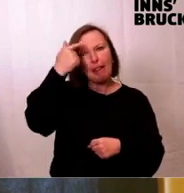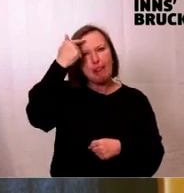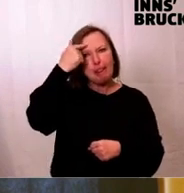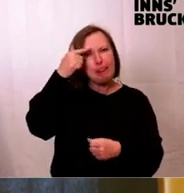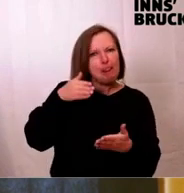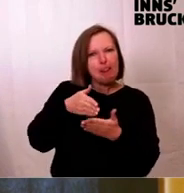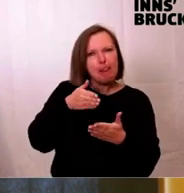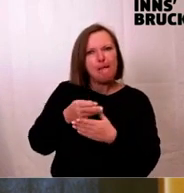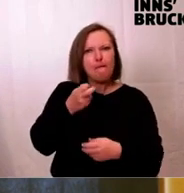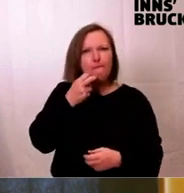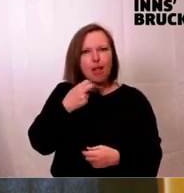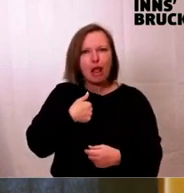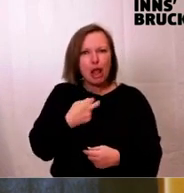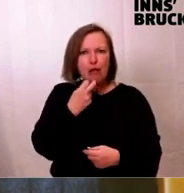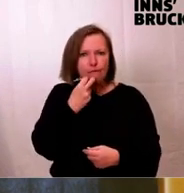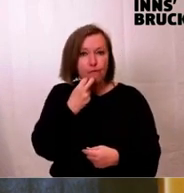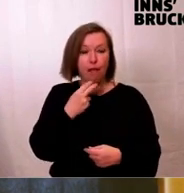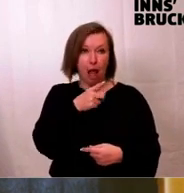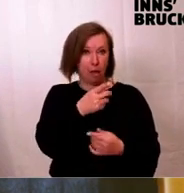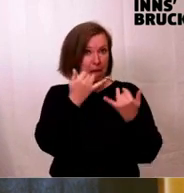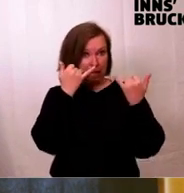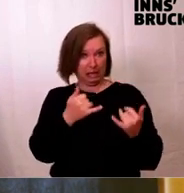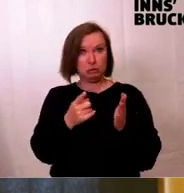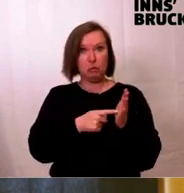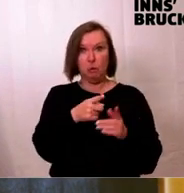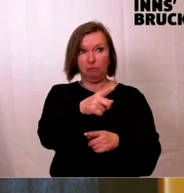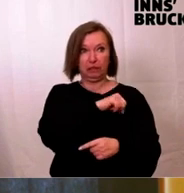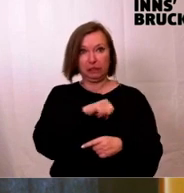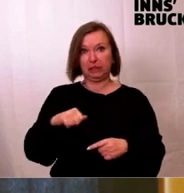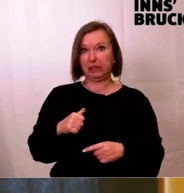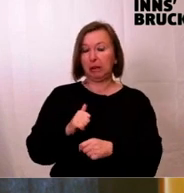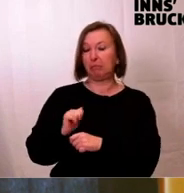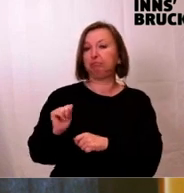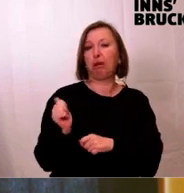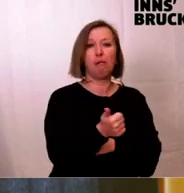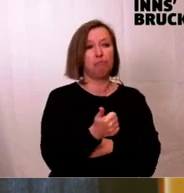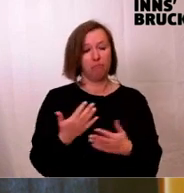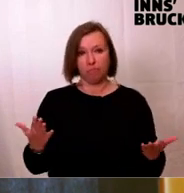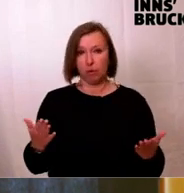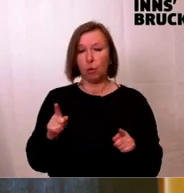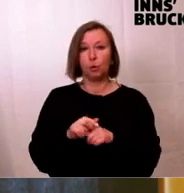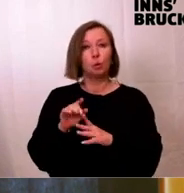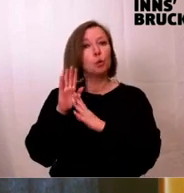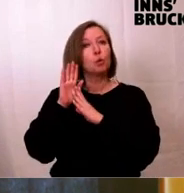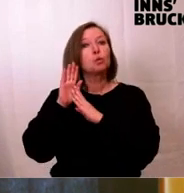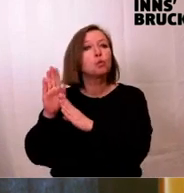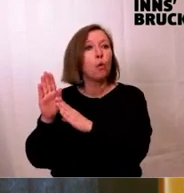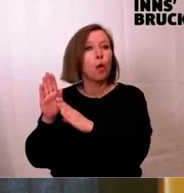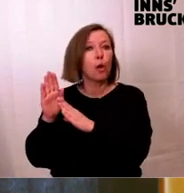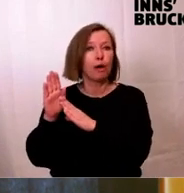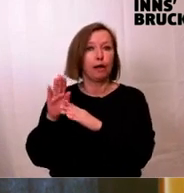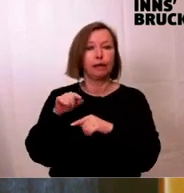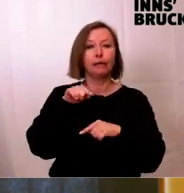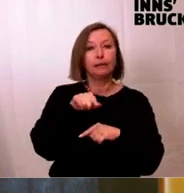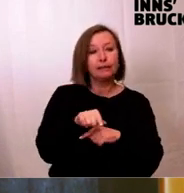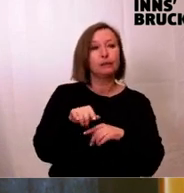durst es auch, den eigenen Kopf durchzusetzen, den hast du aber mittlerweile sehr oft versucht durchzusetzen. Und zuhören ist die